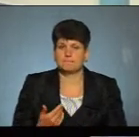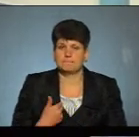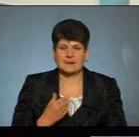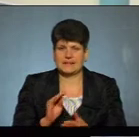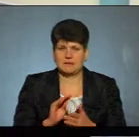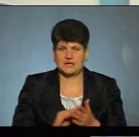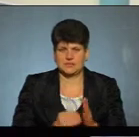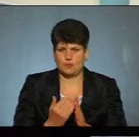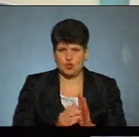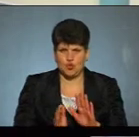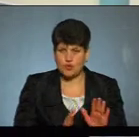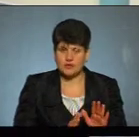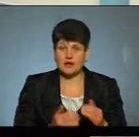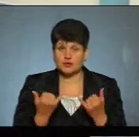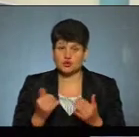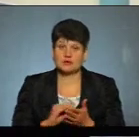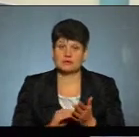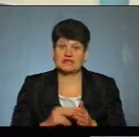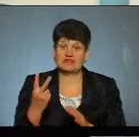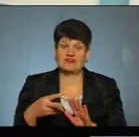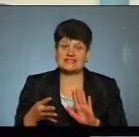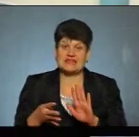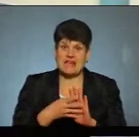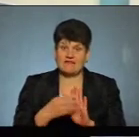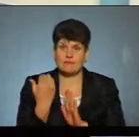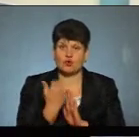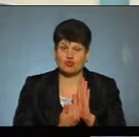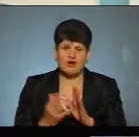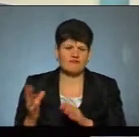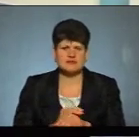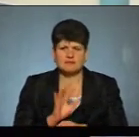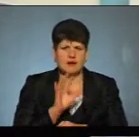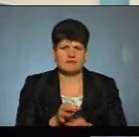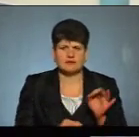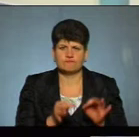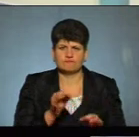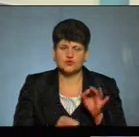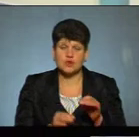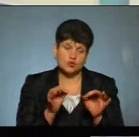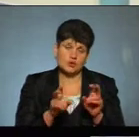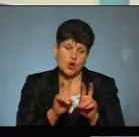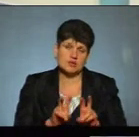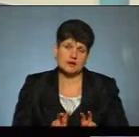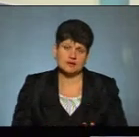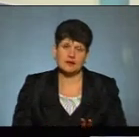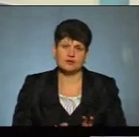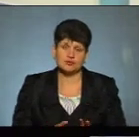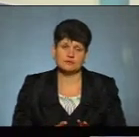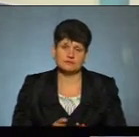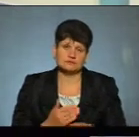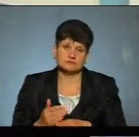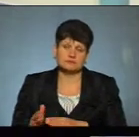складаємо протокол. А так, на сьогодні складено 29 протоколів, всі вони направлені до суду. Суди розглядають трошки повільніше.